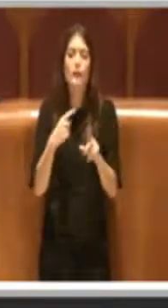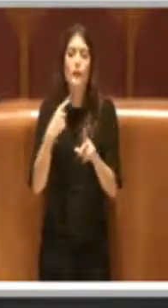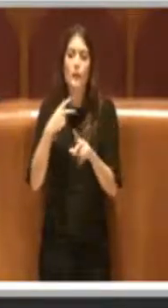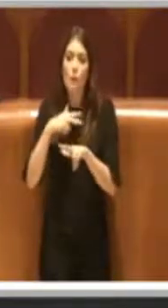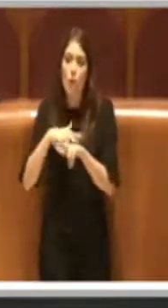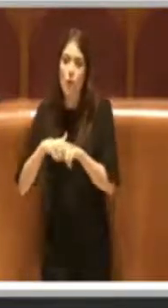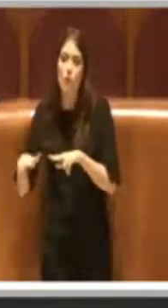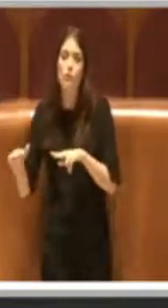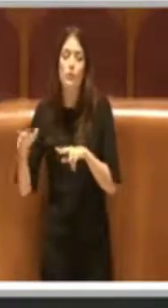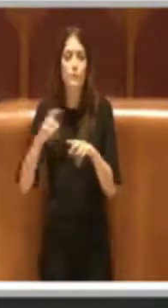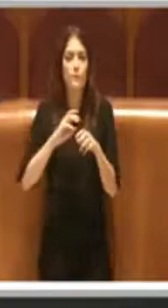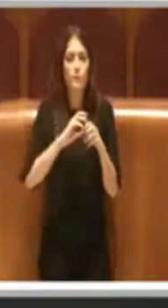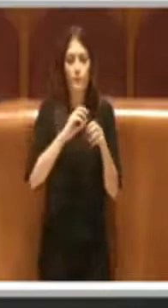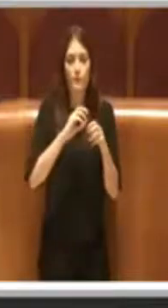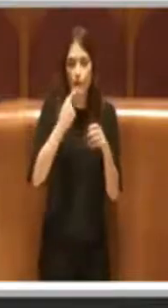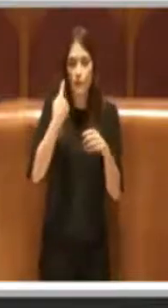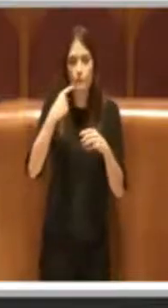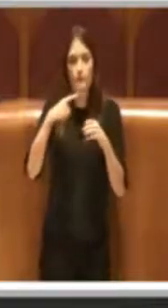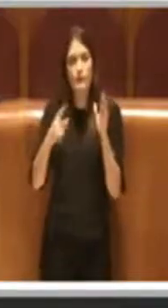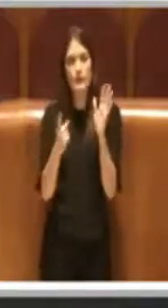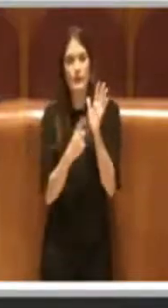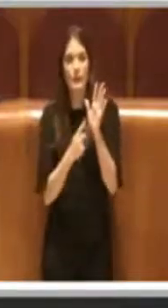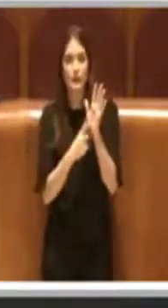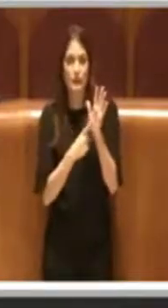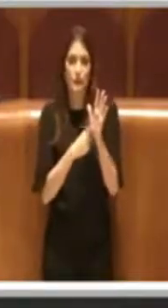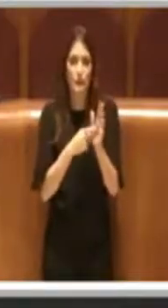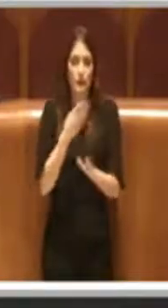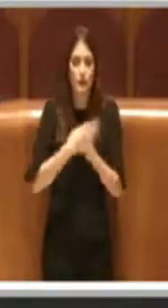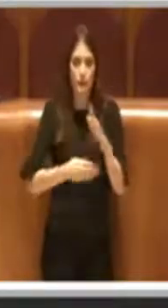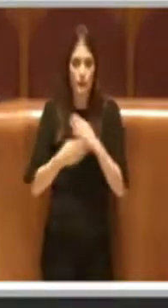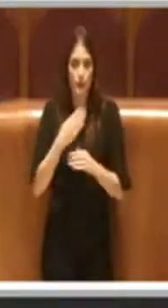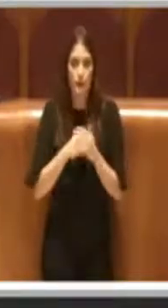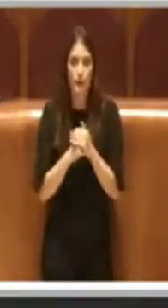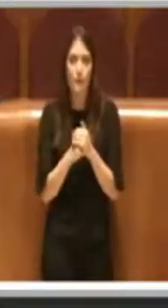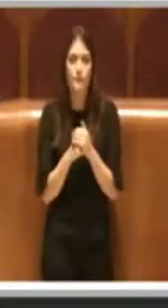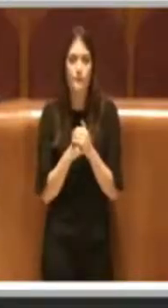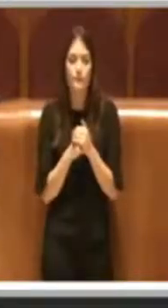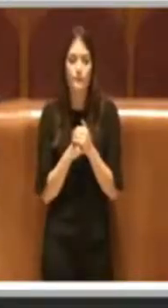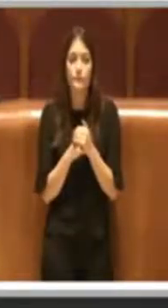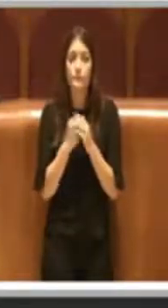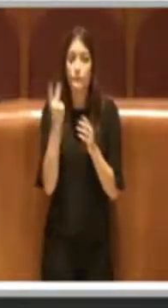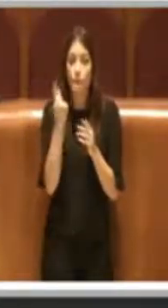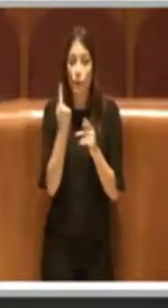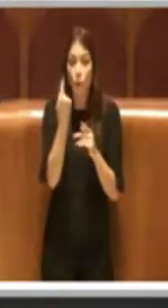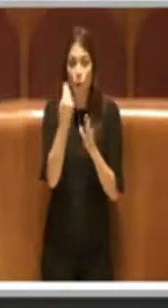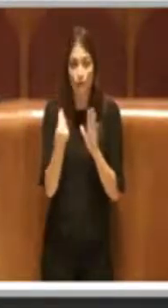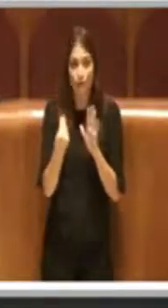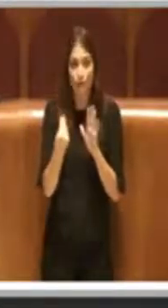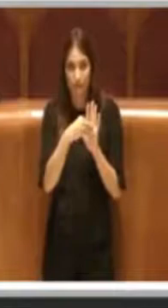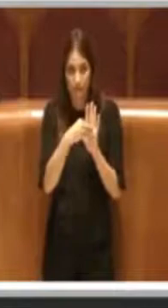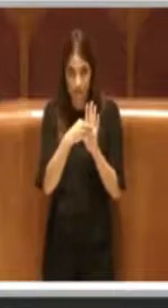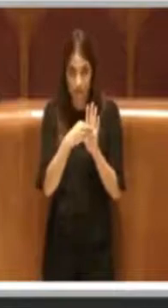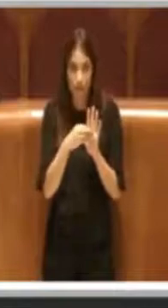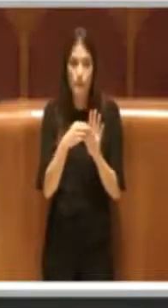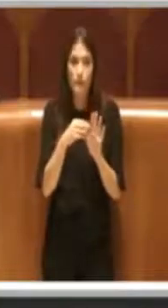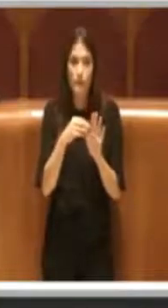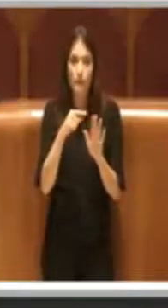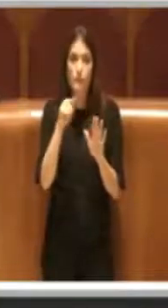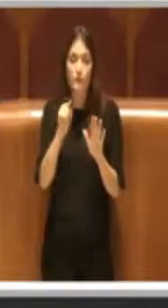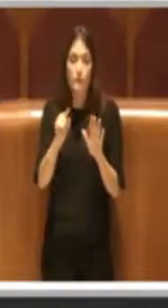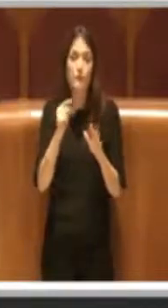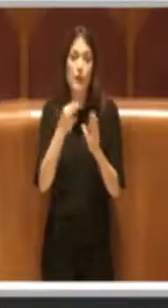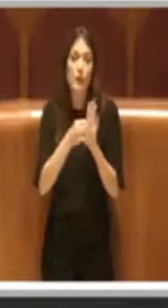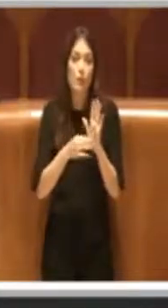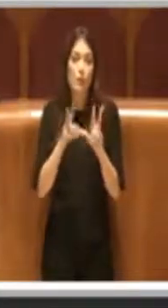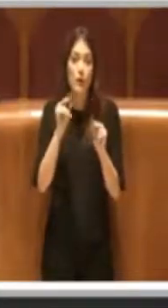con disabilità. Tra l'altro, giusto per ricordare uno dei punti fondamentali che sono stati introdotti grazie a questo rinnovato regolamento, le